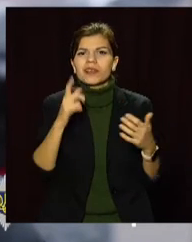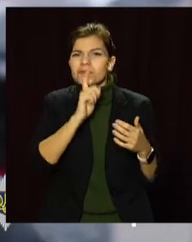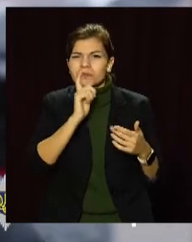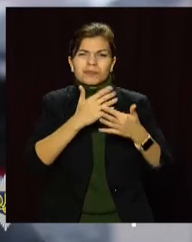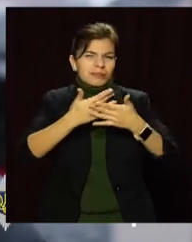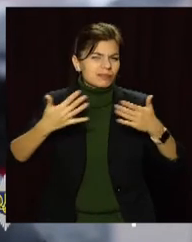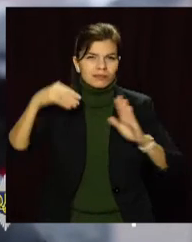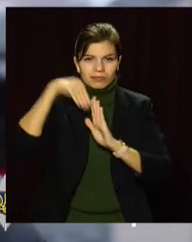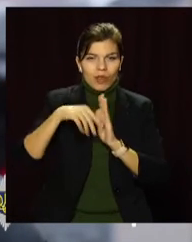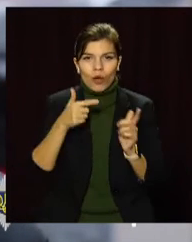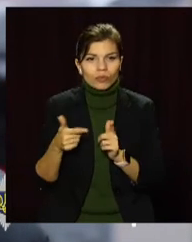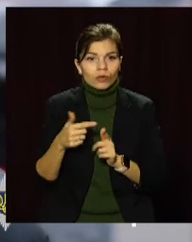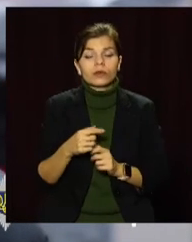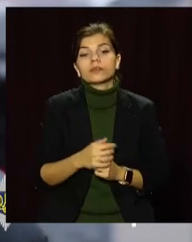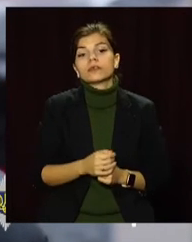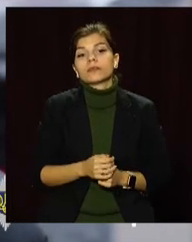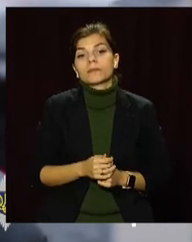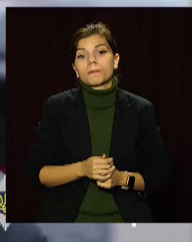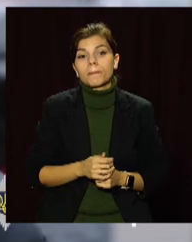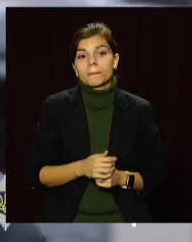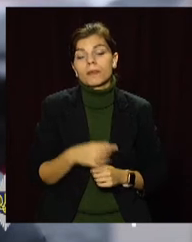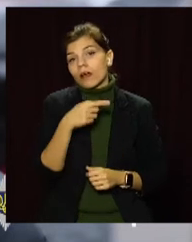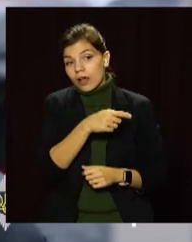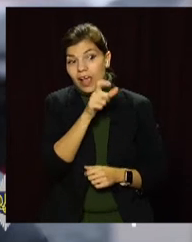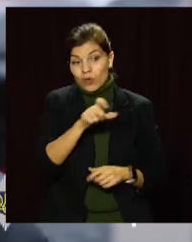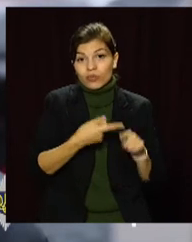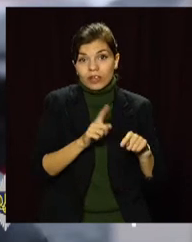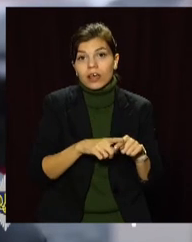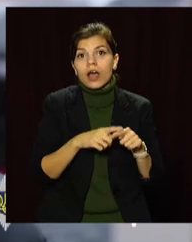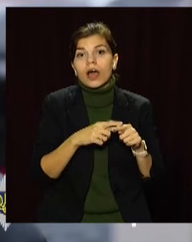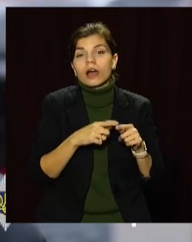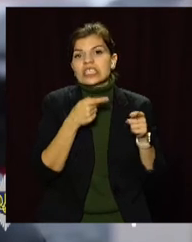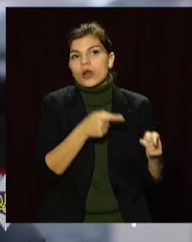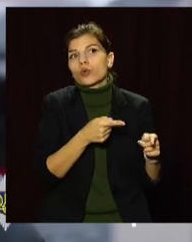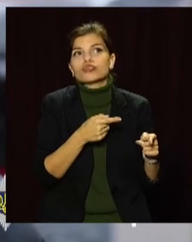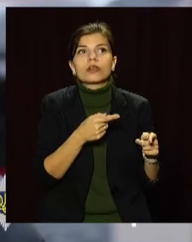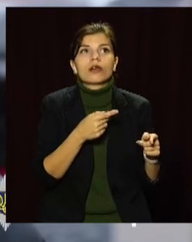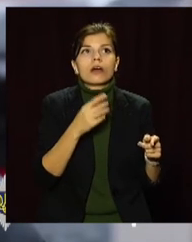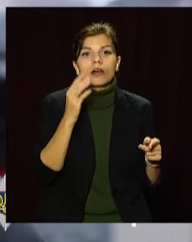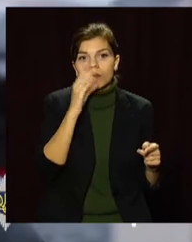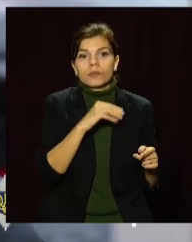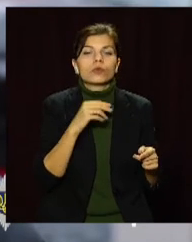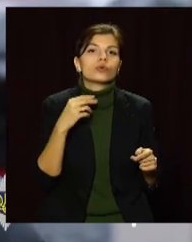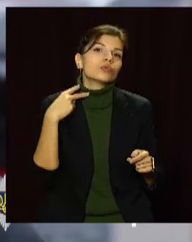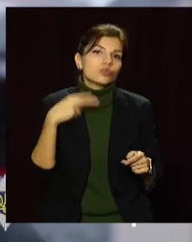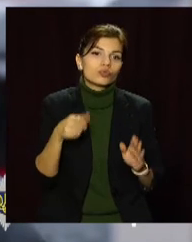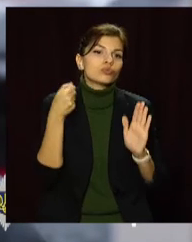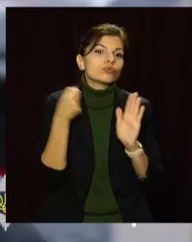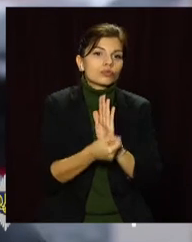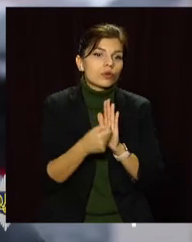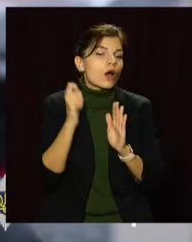кримінальні правопорушення злоумисникам загрожує покарання у вигляді позбалення волі